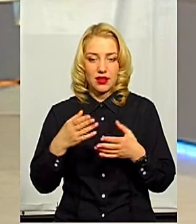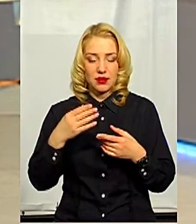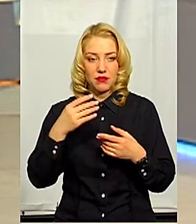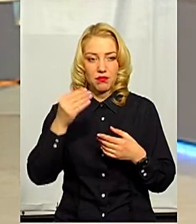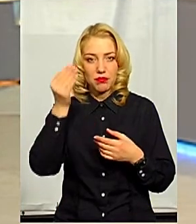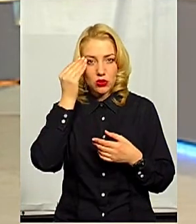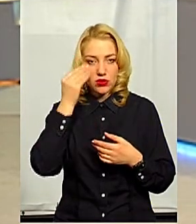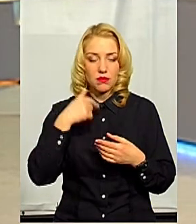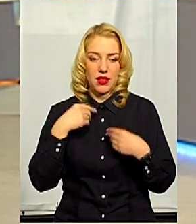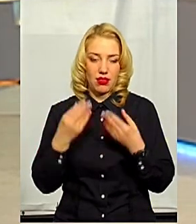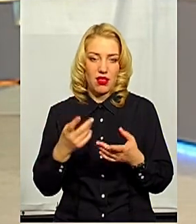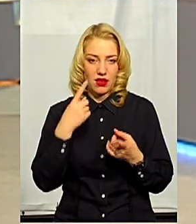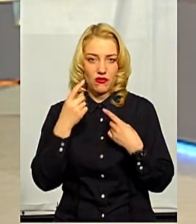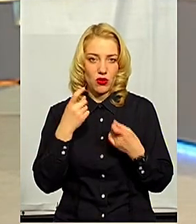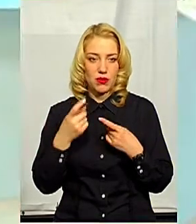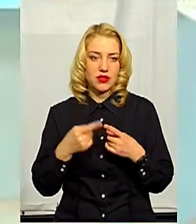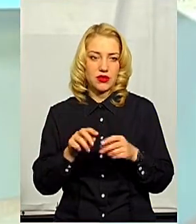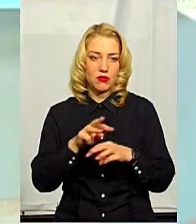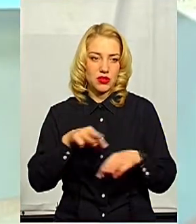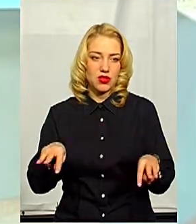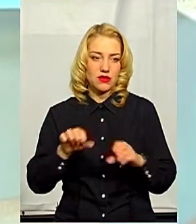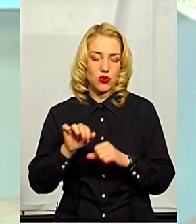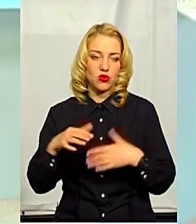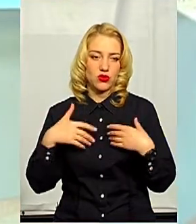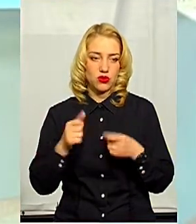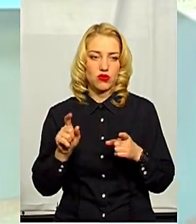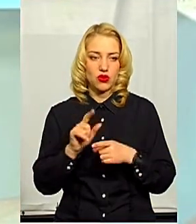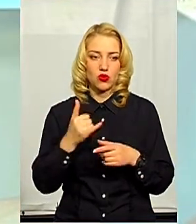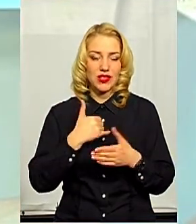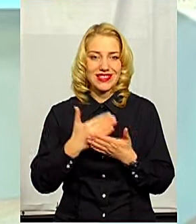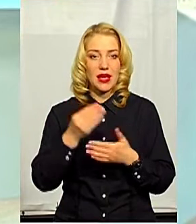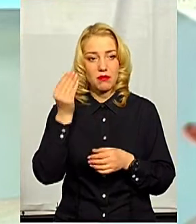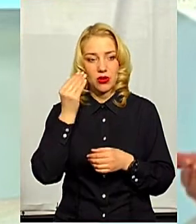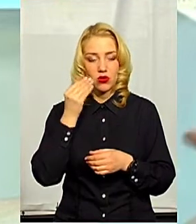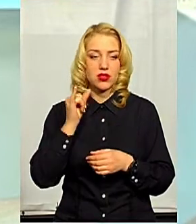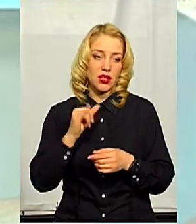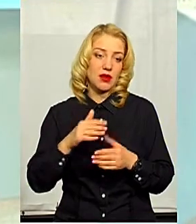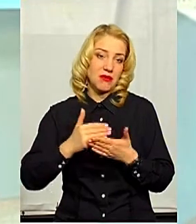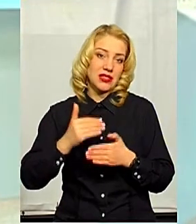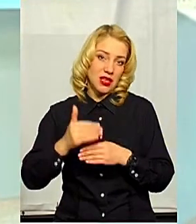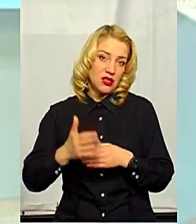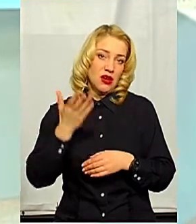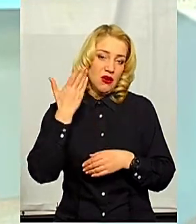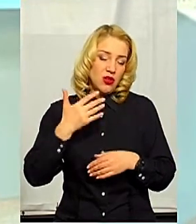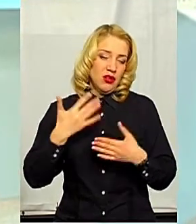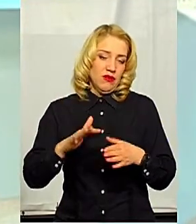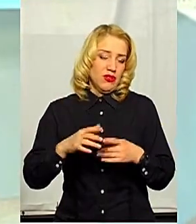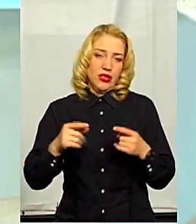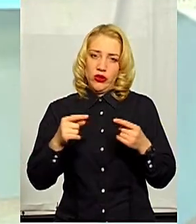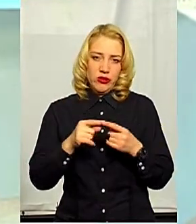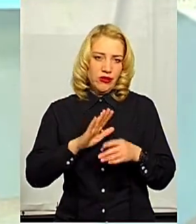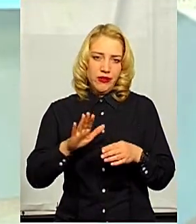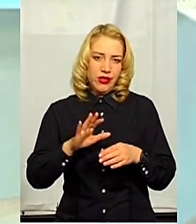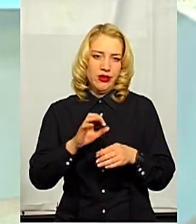інформацію в Міністерство охорони здоров'я, що в нас є підозра. Ну, і пізніше, коли знятий був діанус,